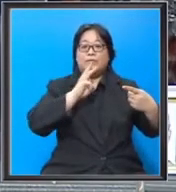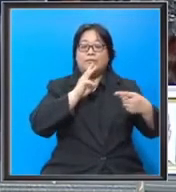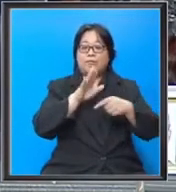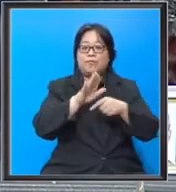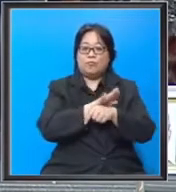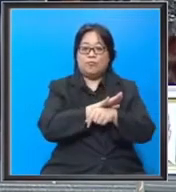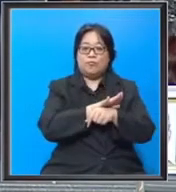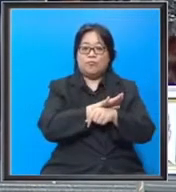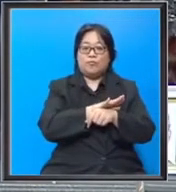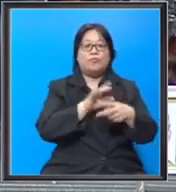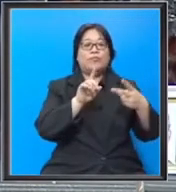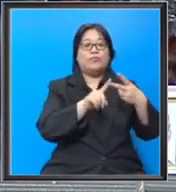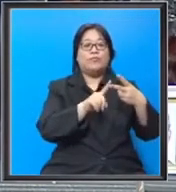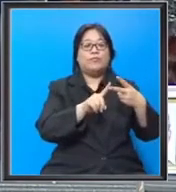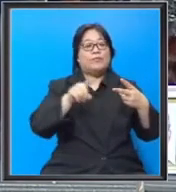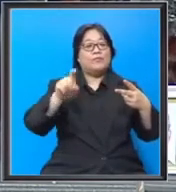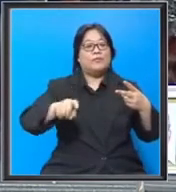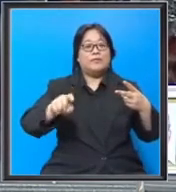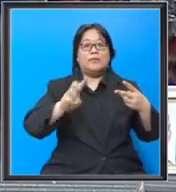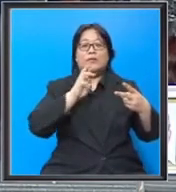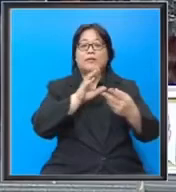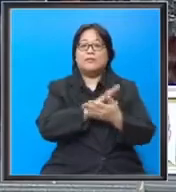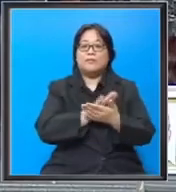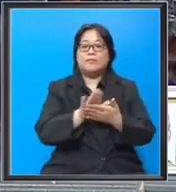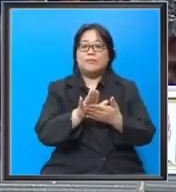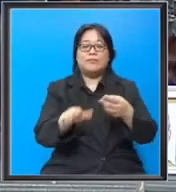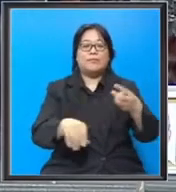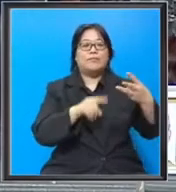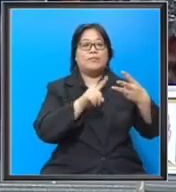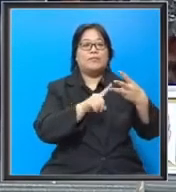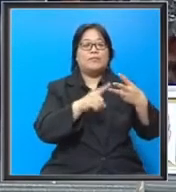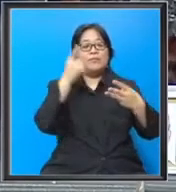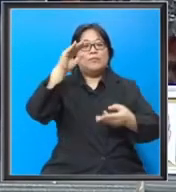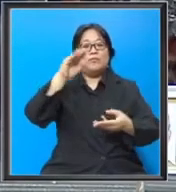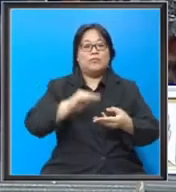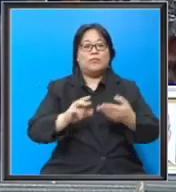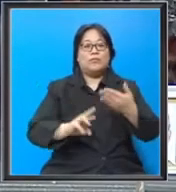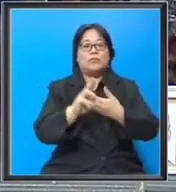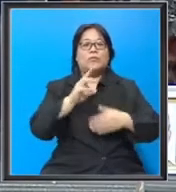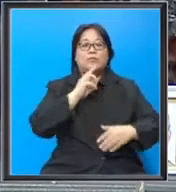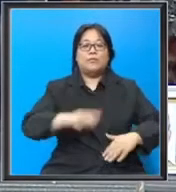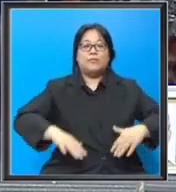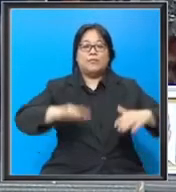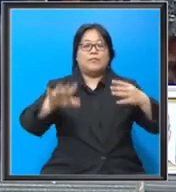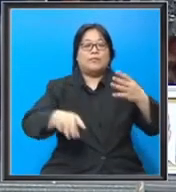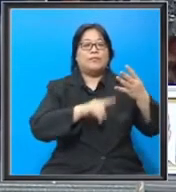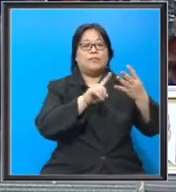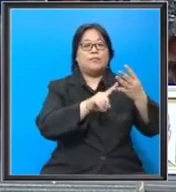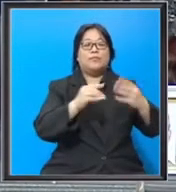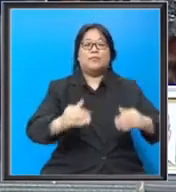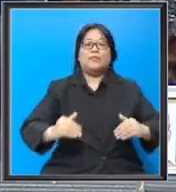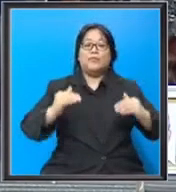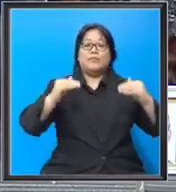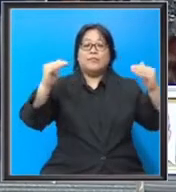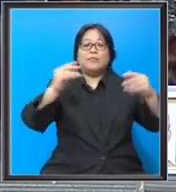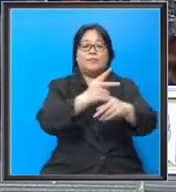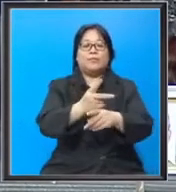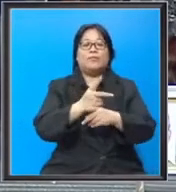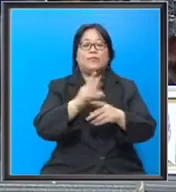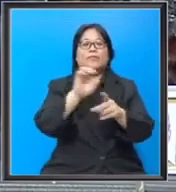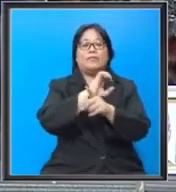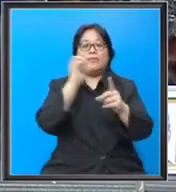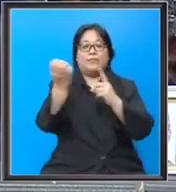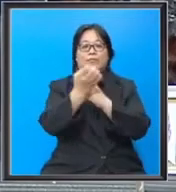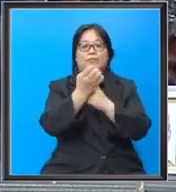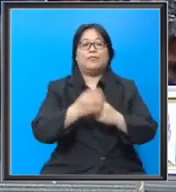mencukupi. Yang kedua, memastikan air bersih. Yang ketiga, mengurangkan risiko banjir. dan yang keempat, meningkatkan pemeliharaan